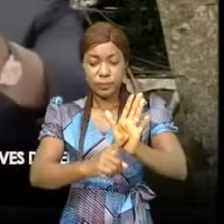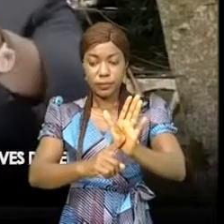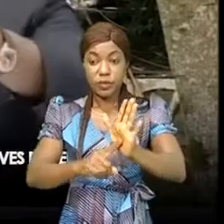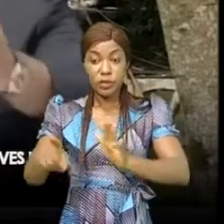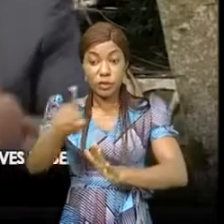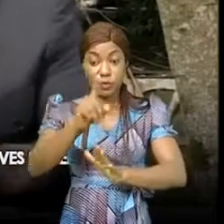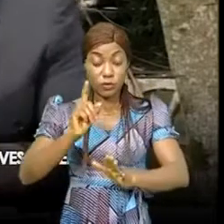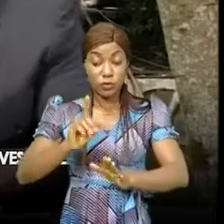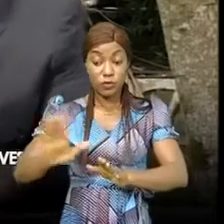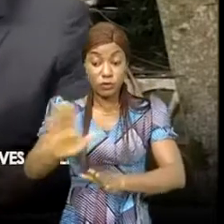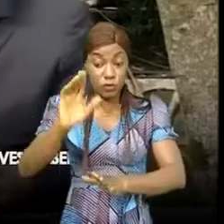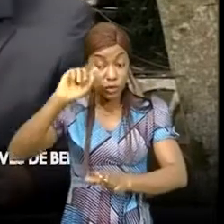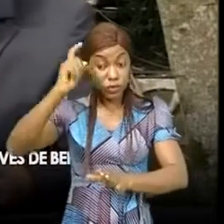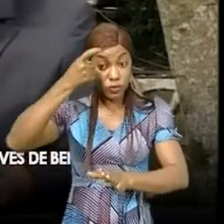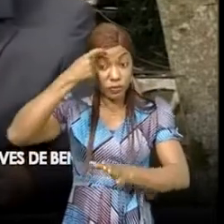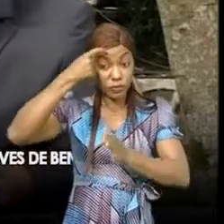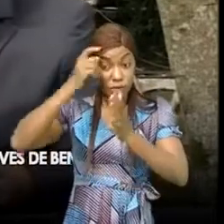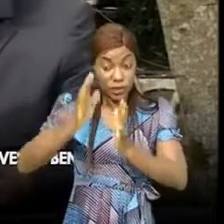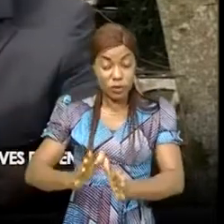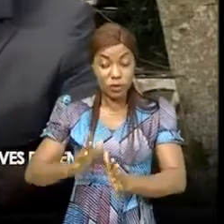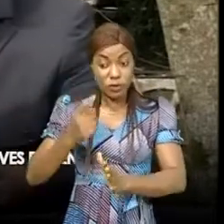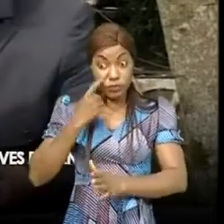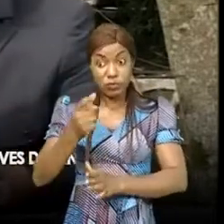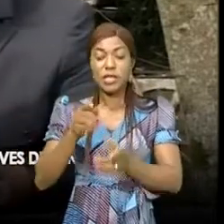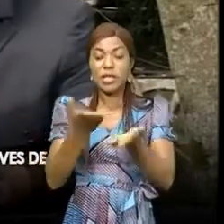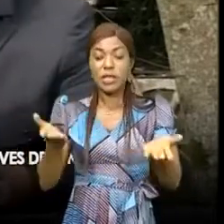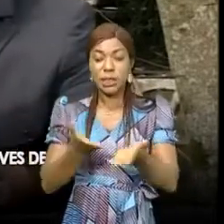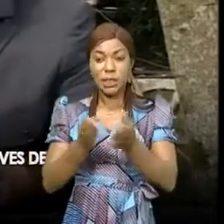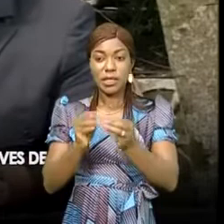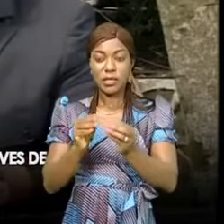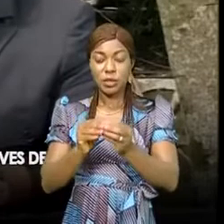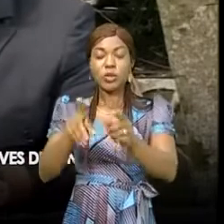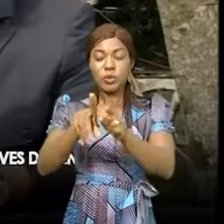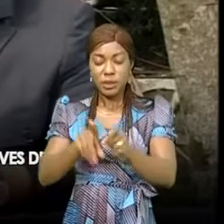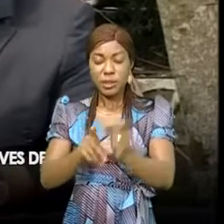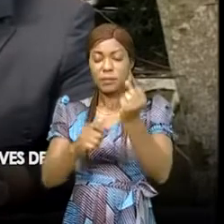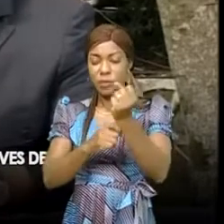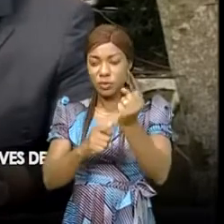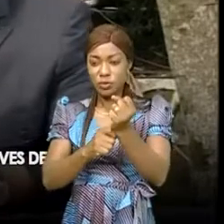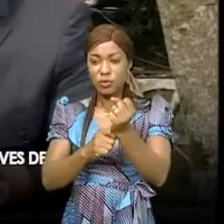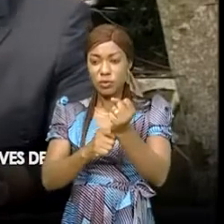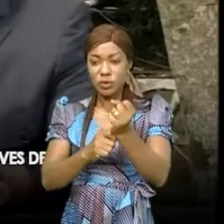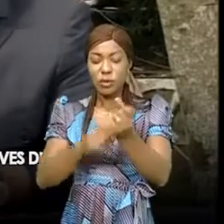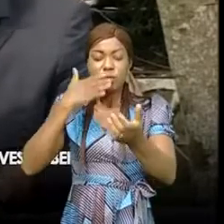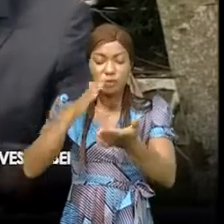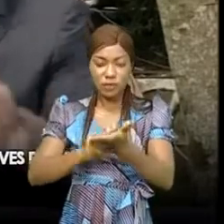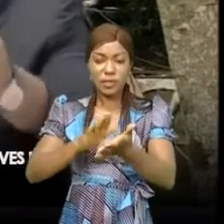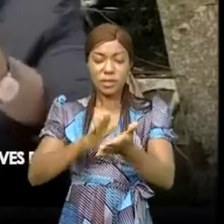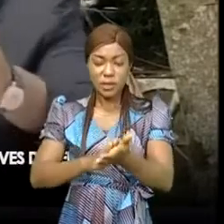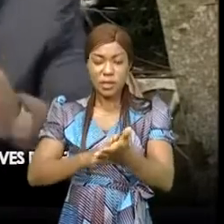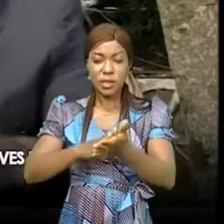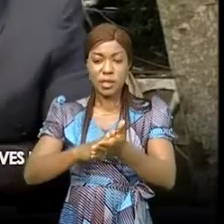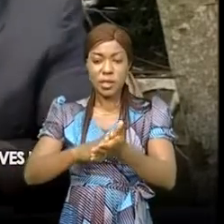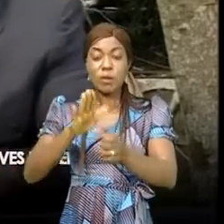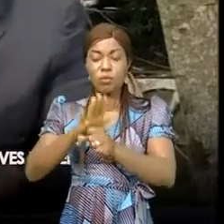Votre gouverneur que je vois ici, qui est un homme que j'apprécie énormément et dont j'appréciais d'ailleurs le travail, il